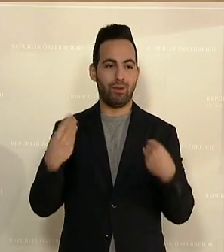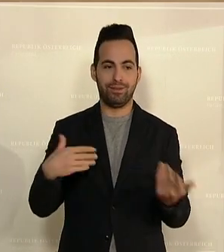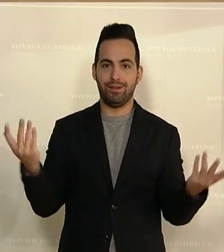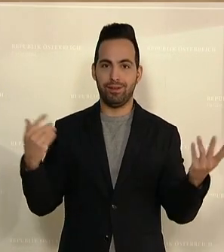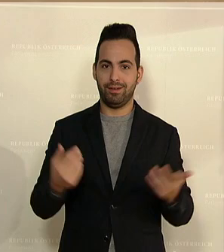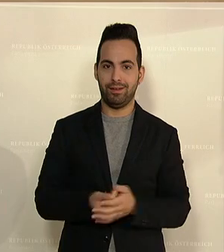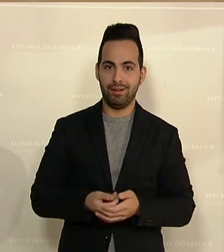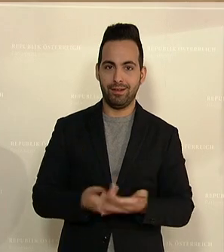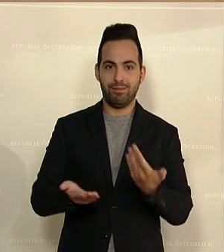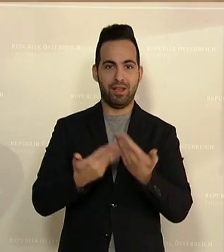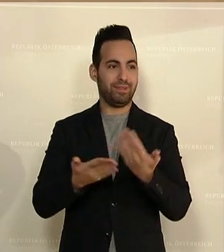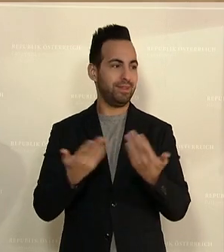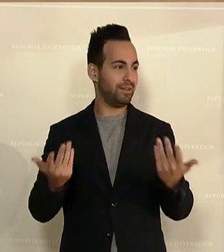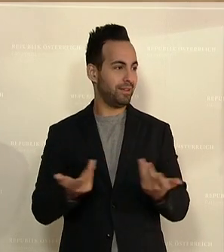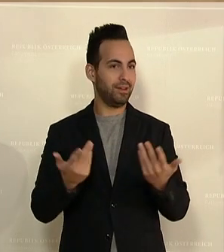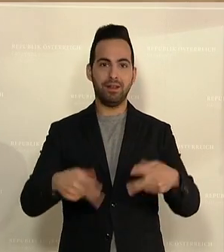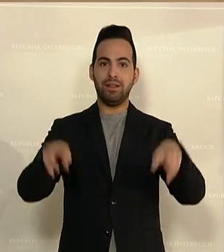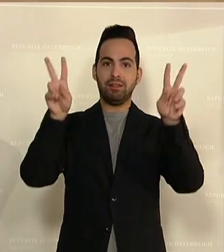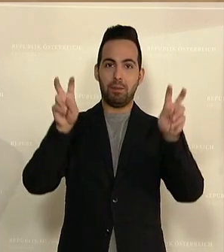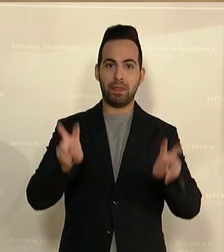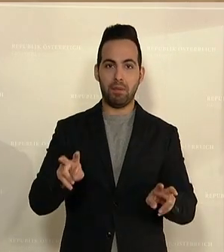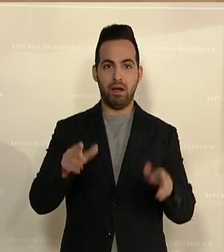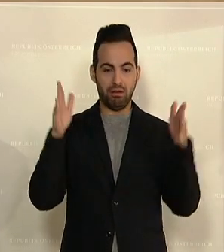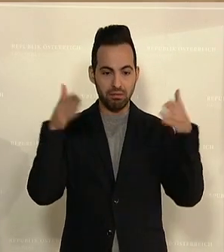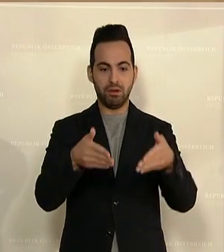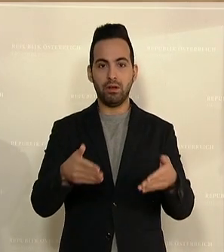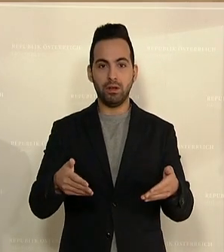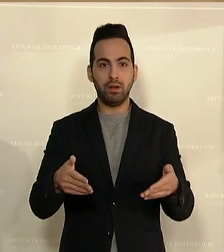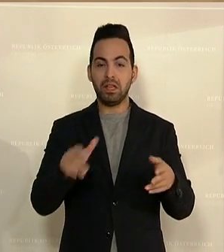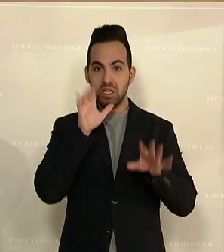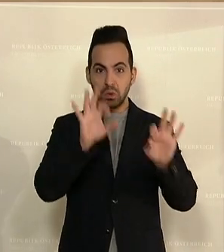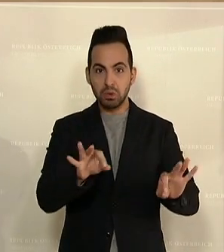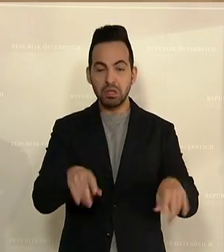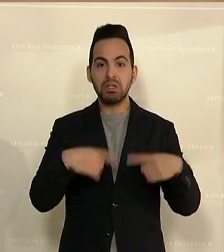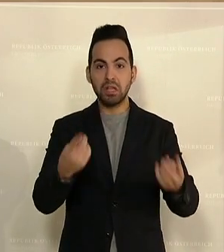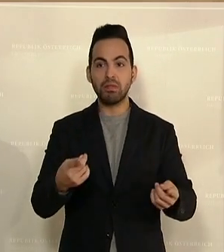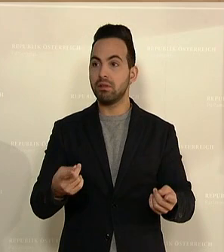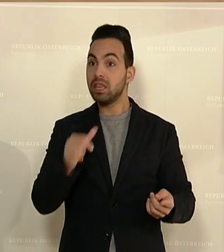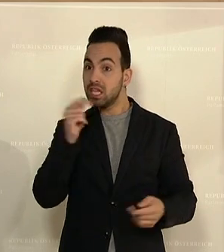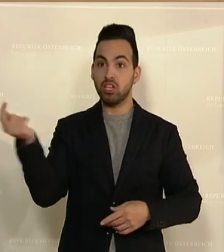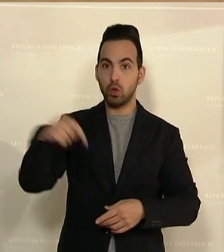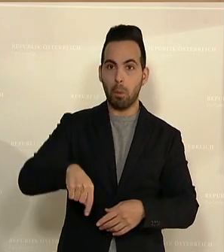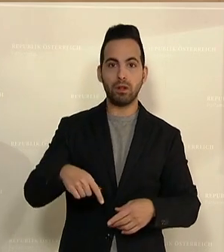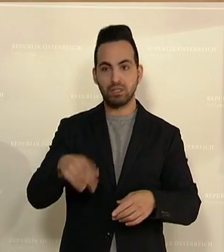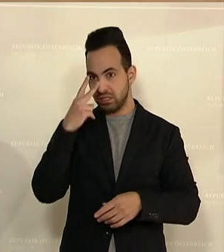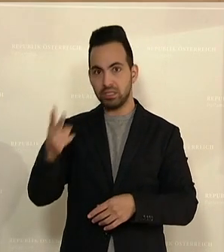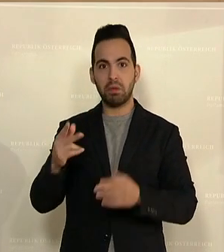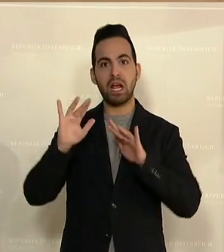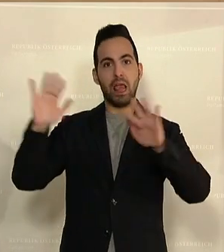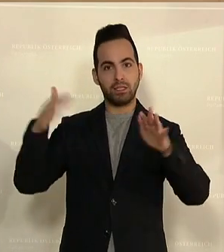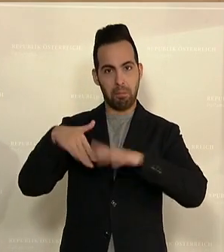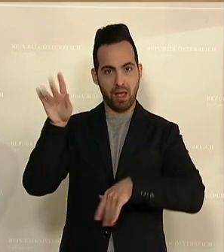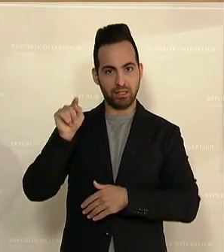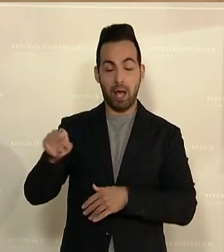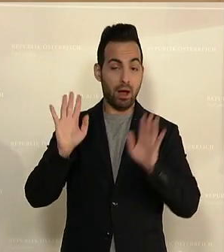wenn man schon nicht mit der Themenarbeit glänzt, dann glänzt man wenigstens mit Abwesenheit. Aber dazu möchte ich ja